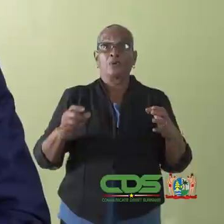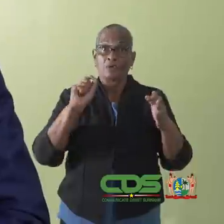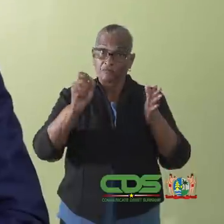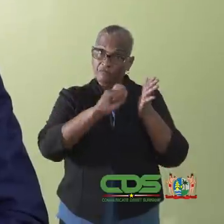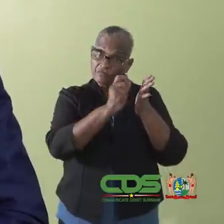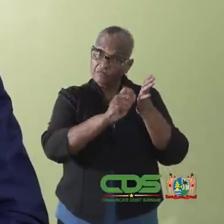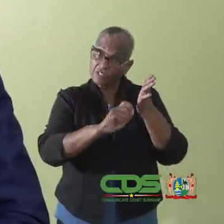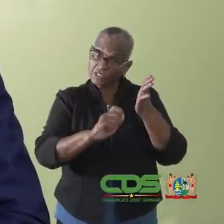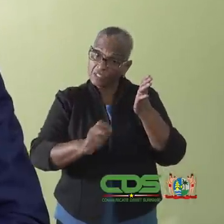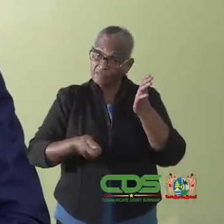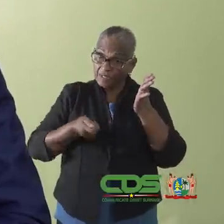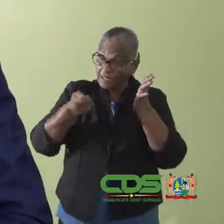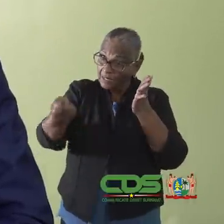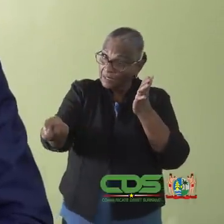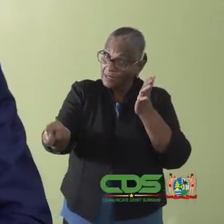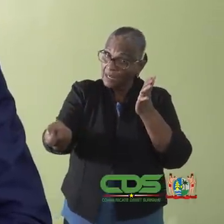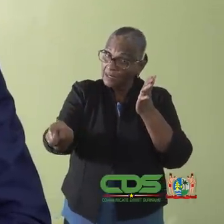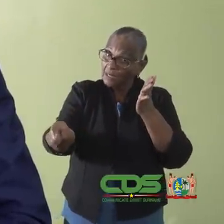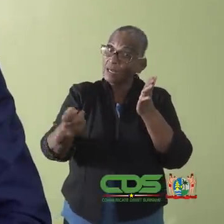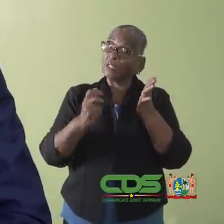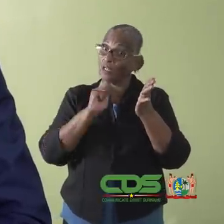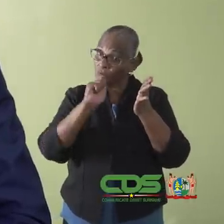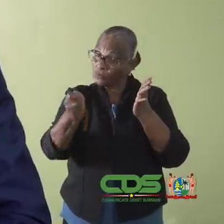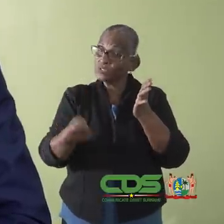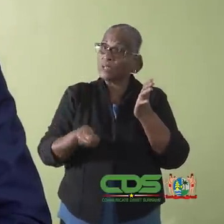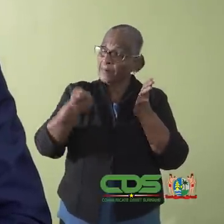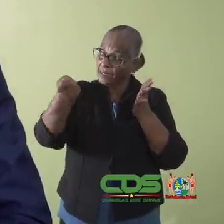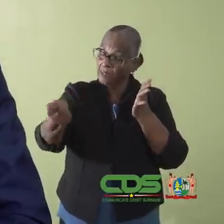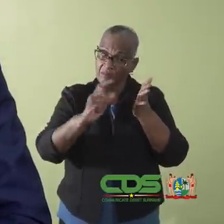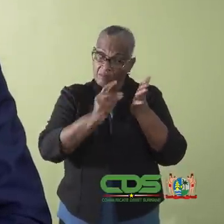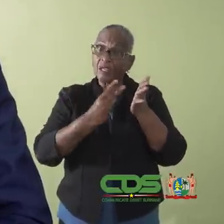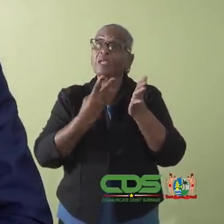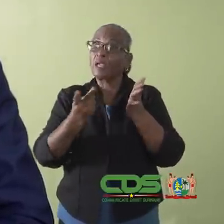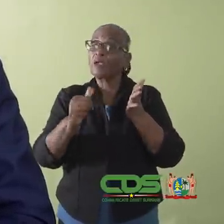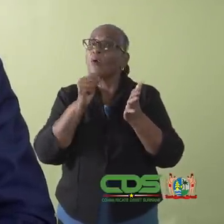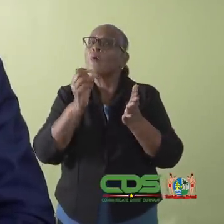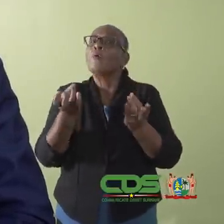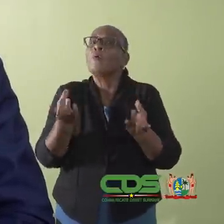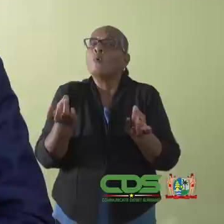De precieze voorschriften worden u meegedeeld na verkregen toestemming.